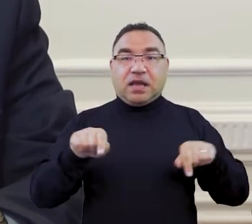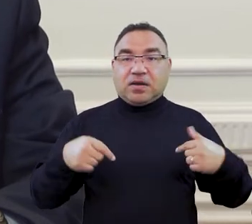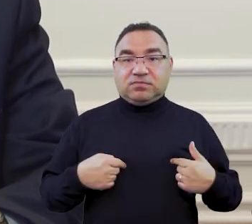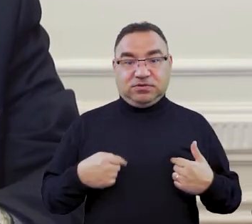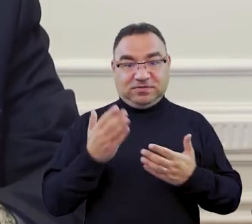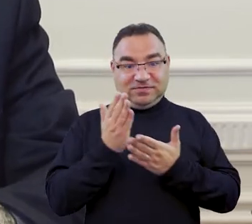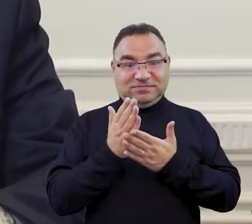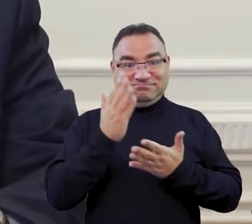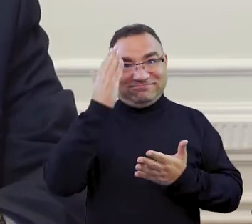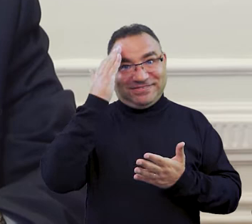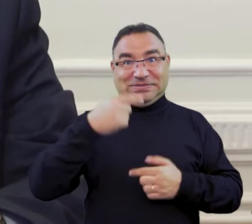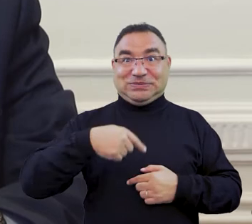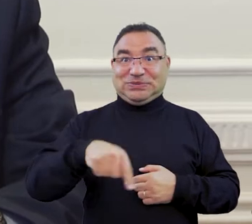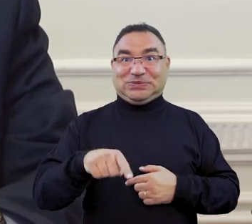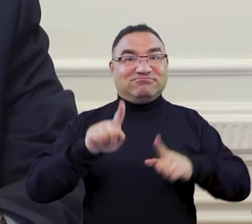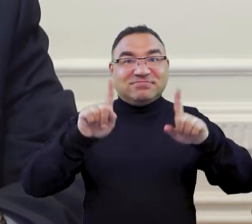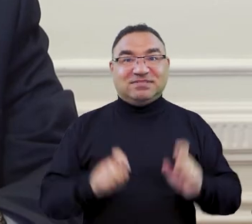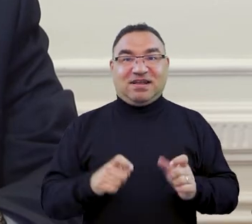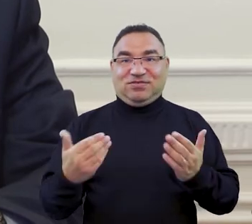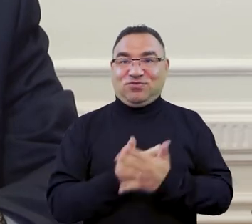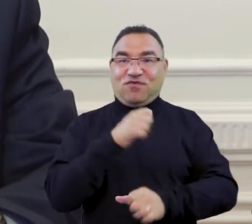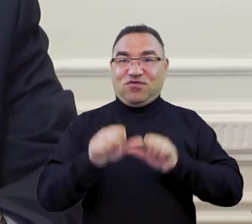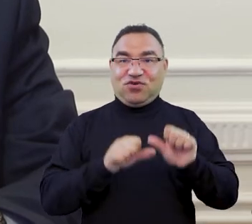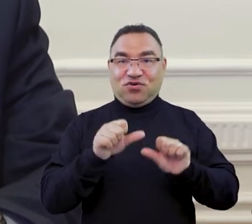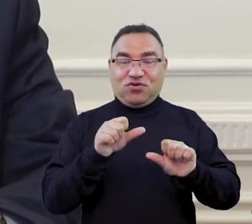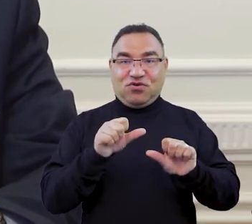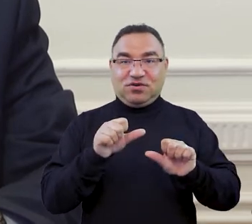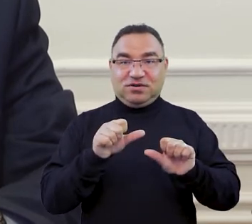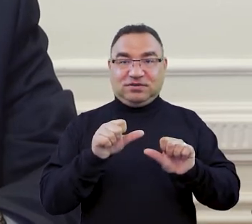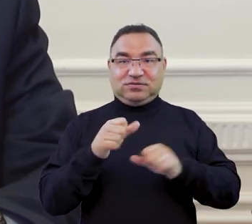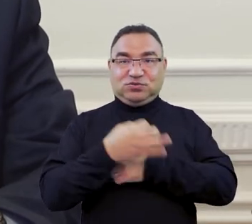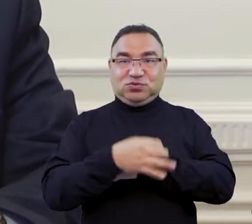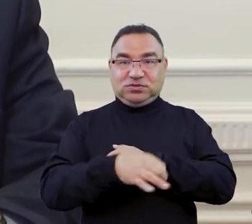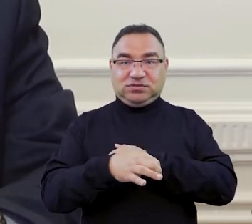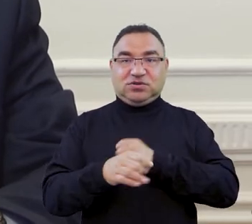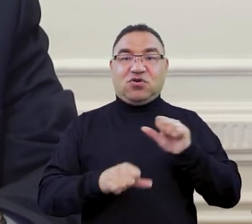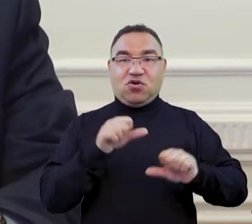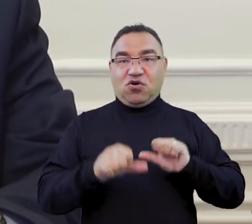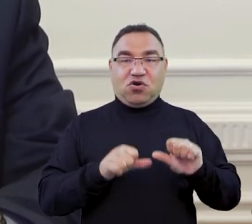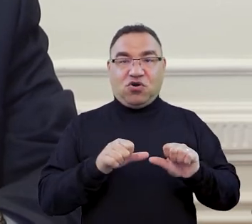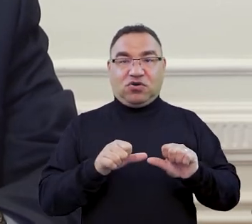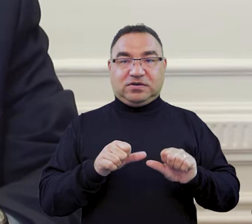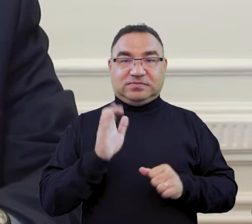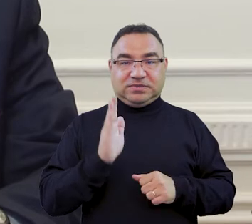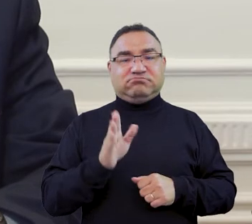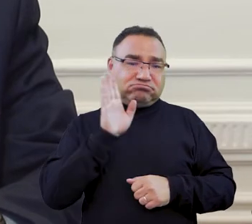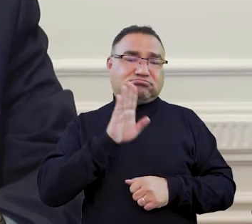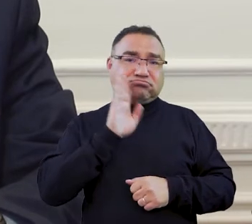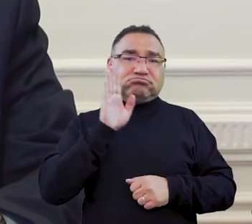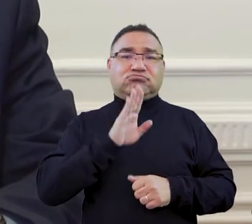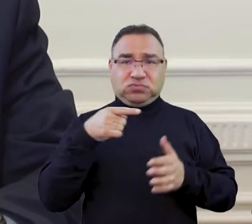oczywiście jesteśmy u progu nowego roku akademickiego. Tak jak zapowiadałem, rok zacznie się w tym